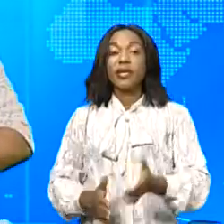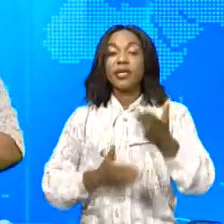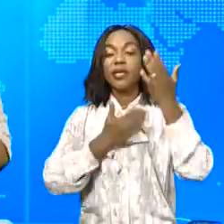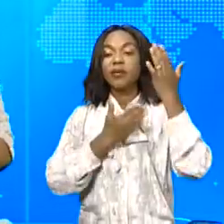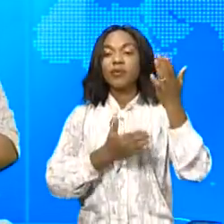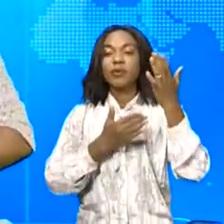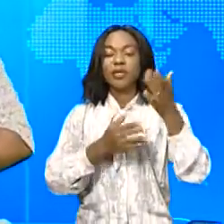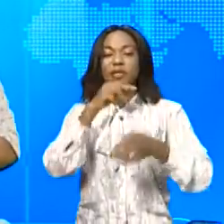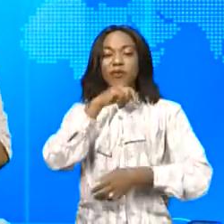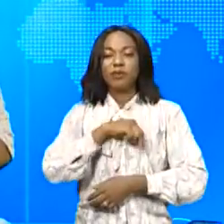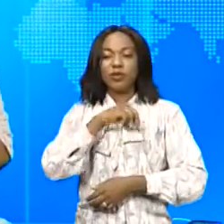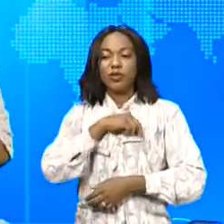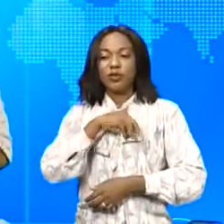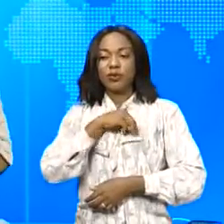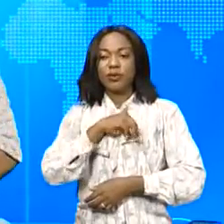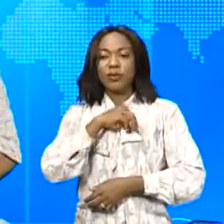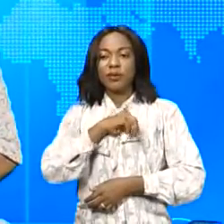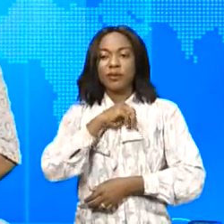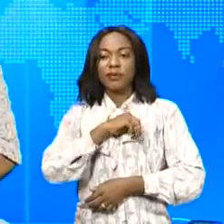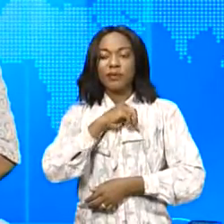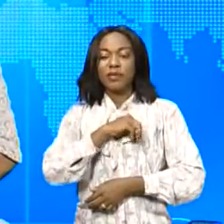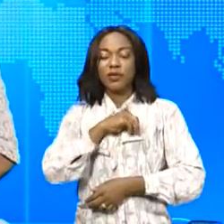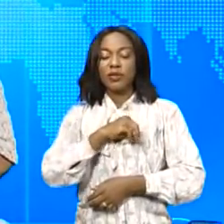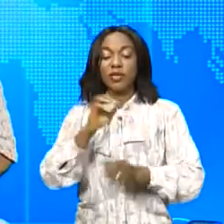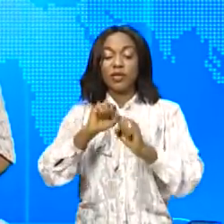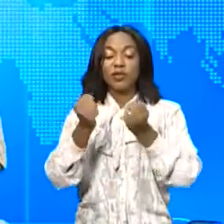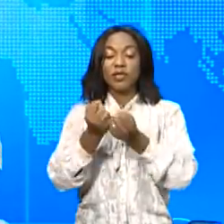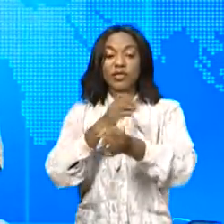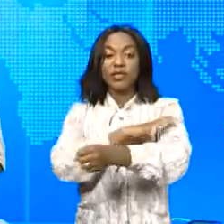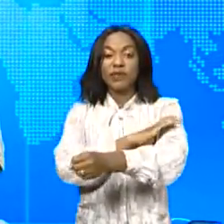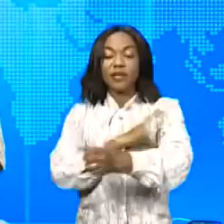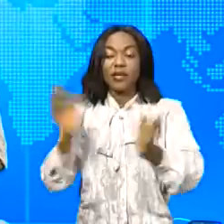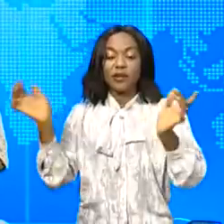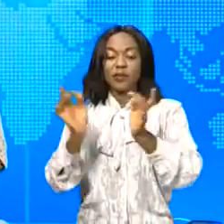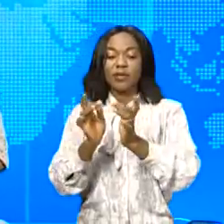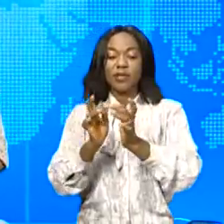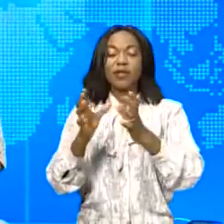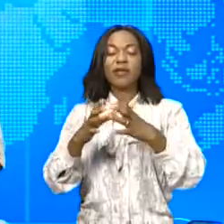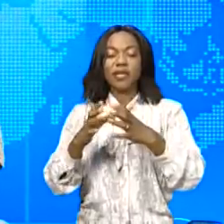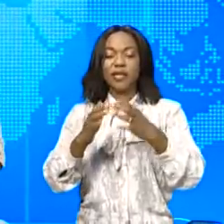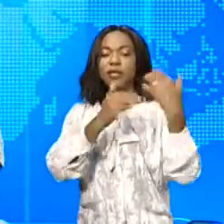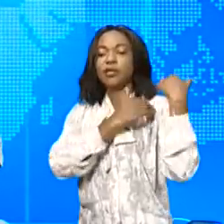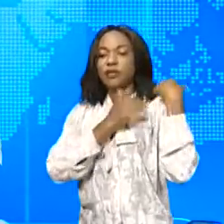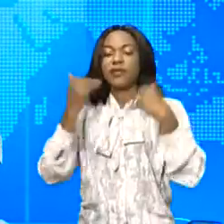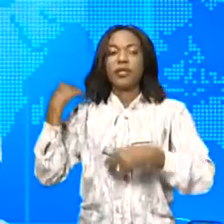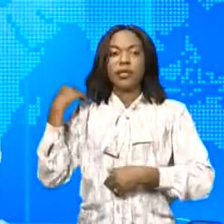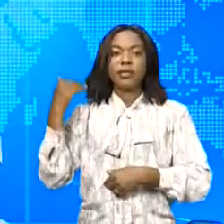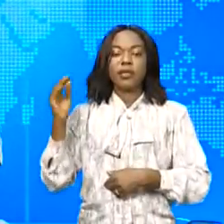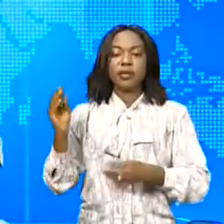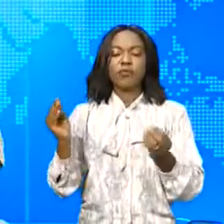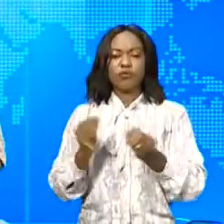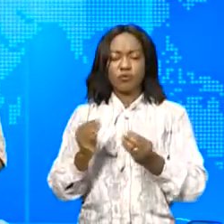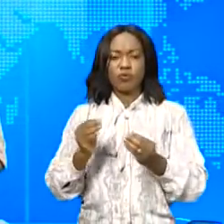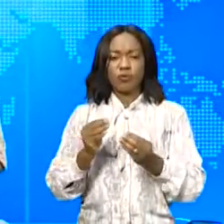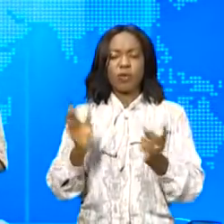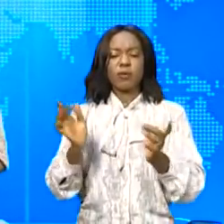mission de la société civile du Nord Kivu a rencontré le chef de l'État Félix Antoine Tisekedi. Ces hommes